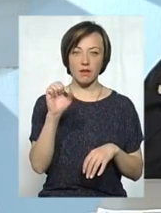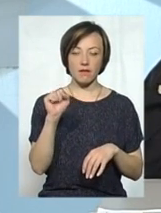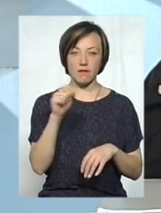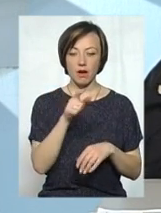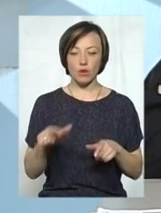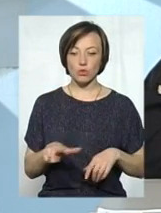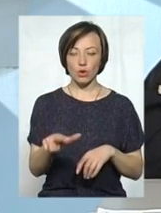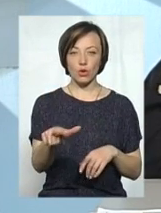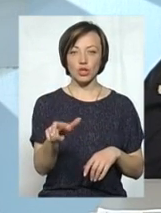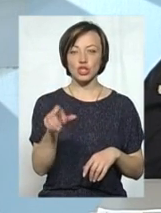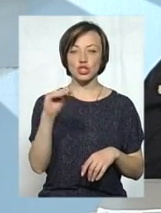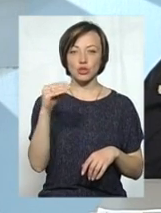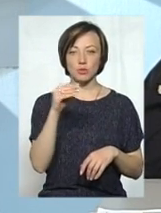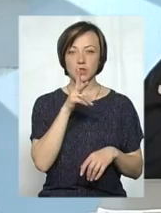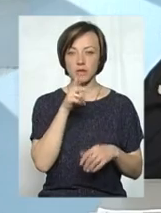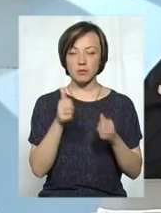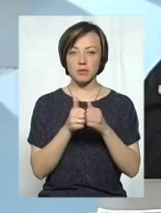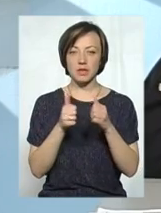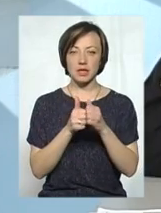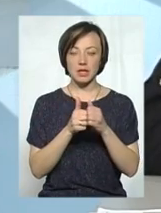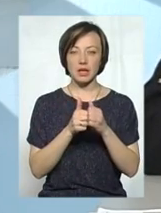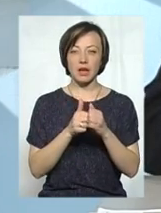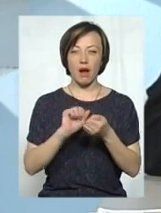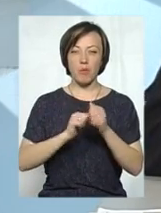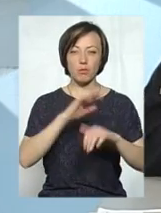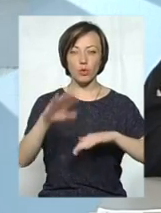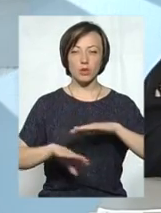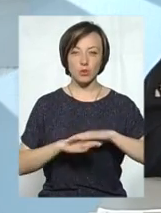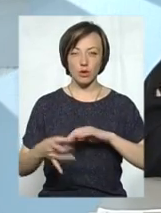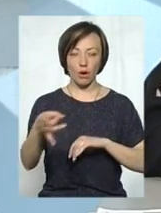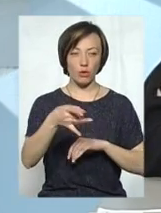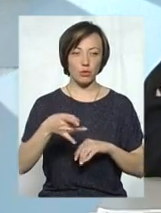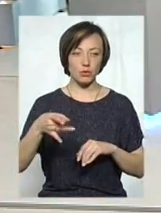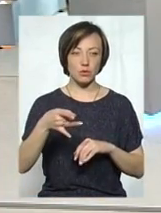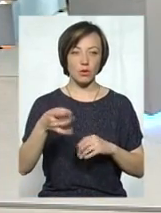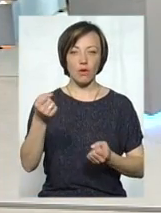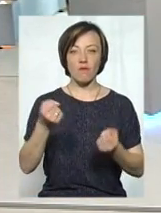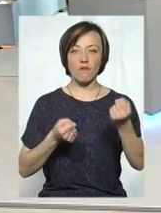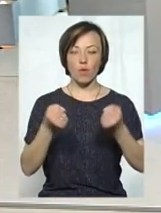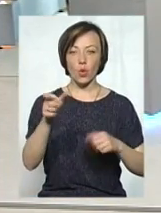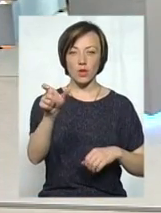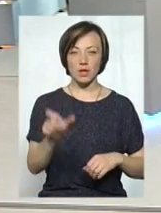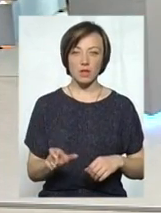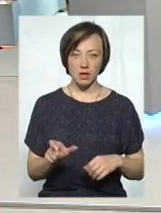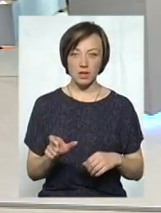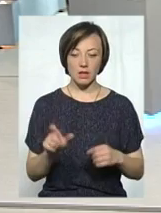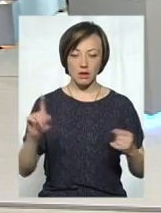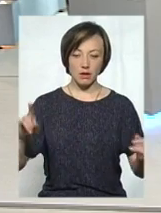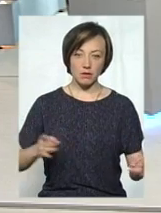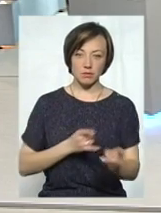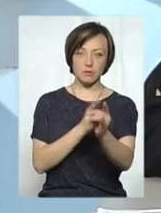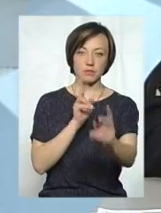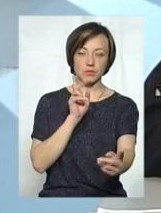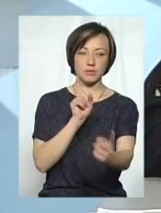-Чернівці, поблизу села Гавривлійці Кам'янець-Подільського району, водій автомобіля Нива виїхав на смугу зустрічного